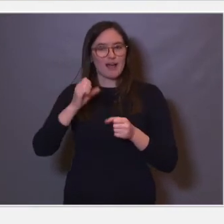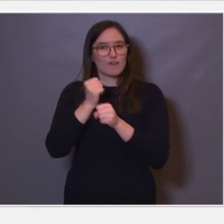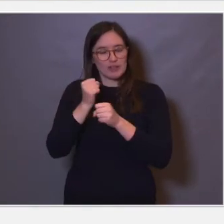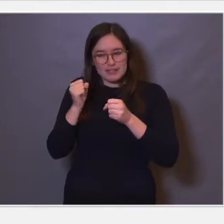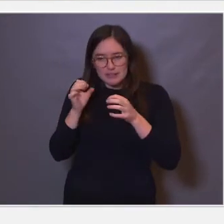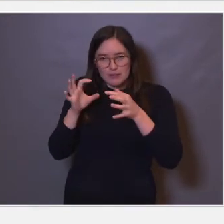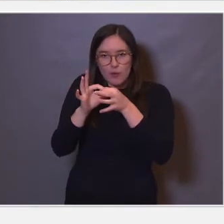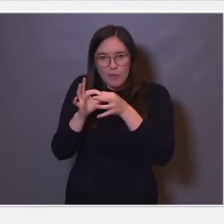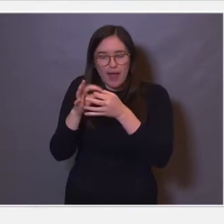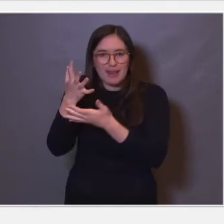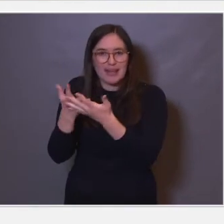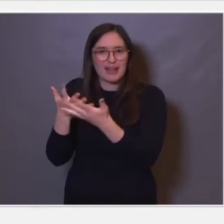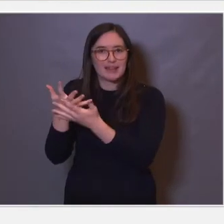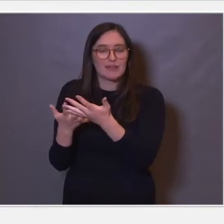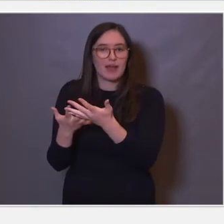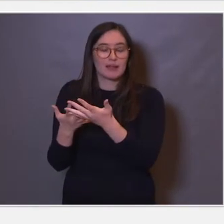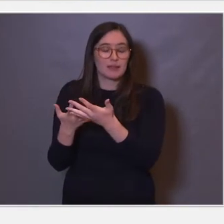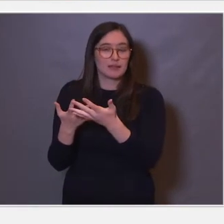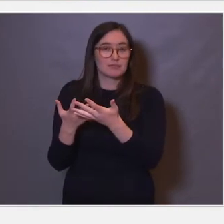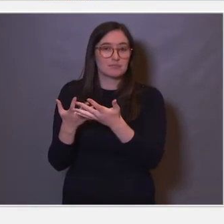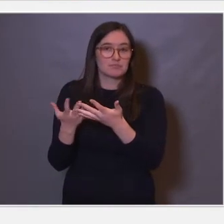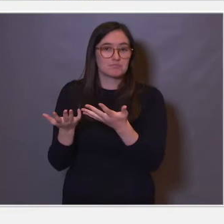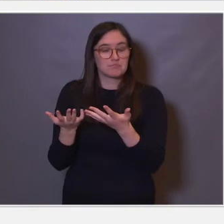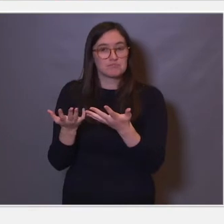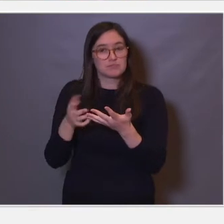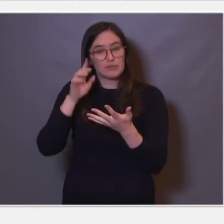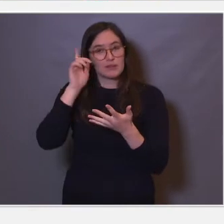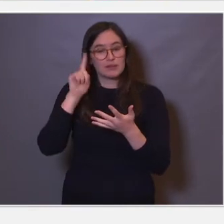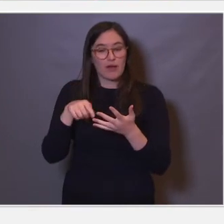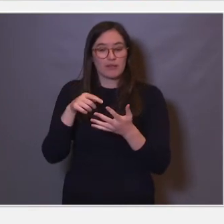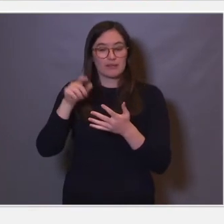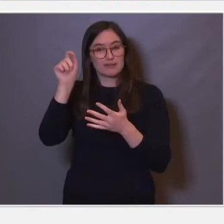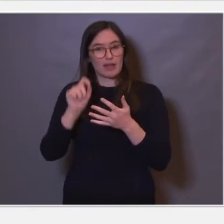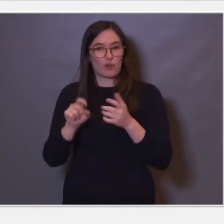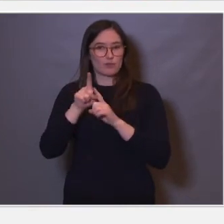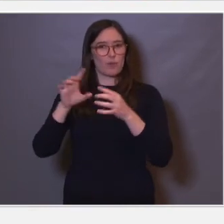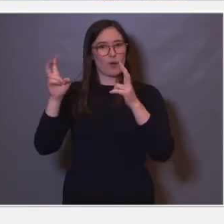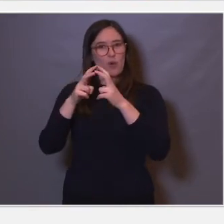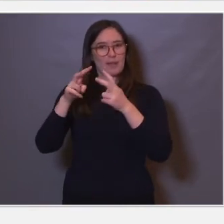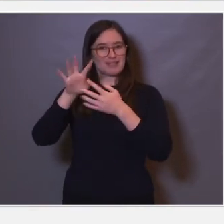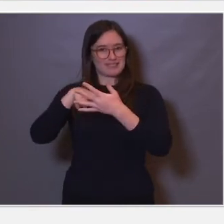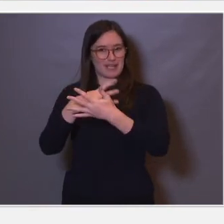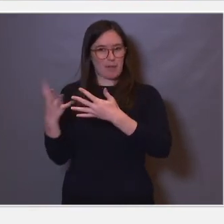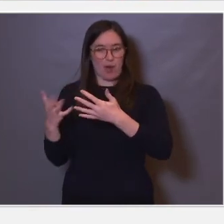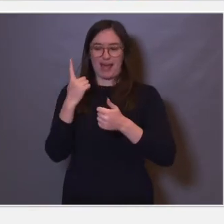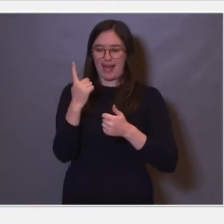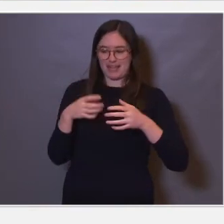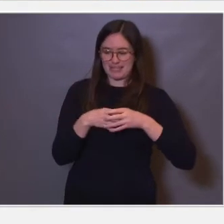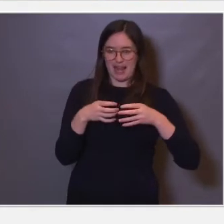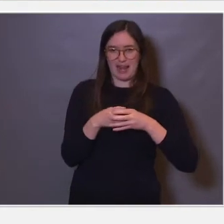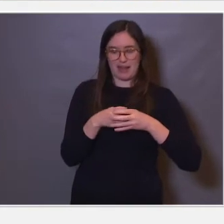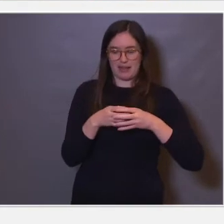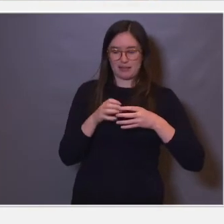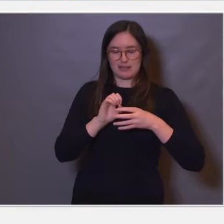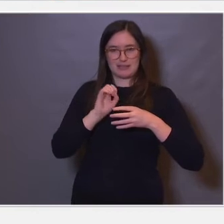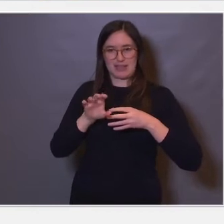sånne nettverk. Det kan enkelt tegnes som et koblingsskjema. En hjerneceller sendes inn i utløpere til mange andre hjerneceller, og